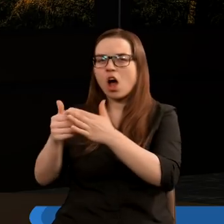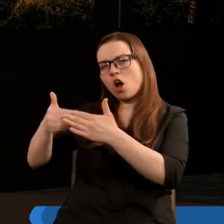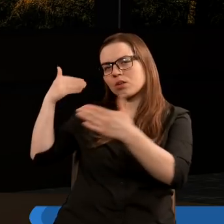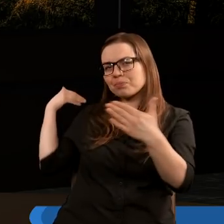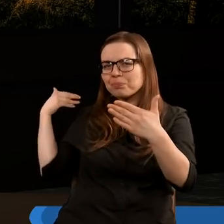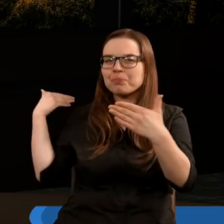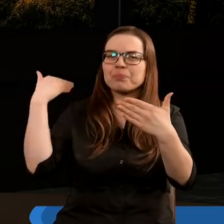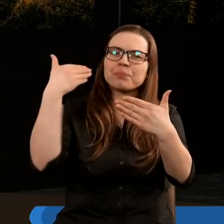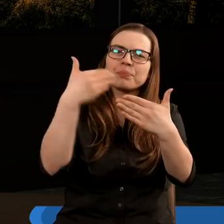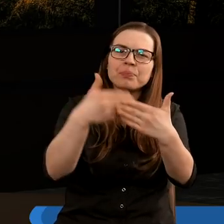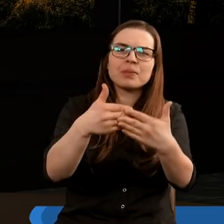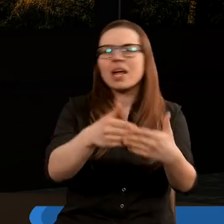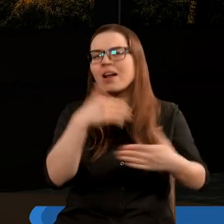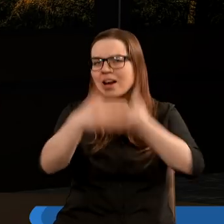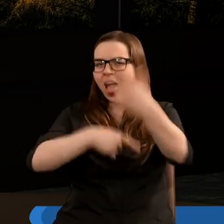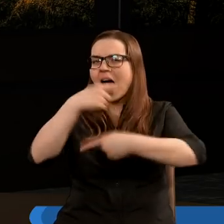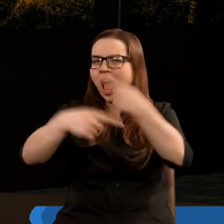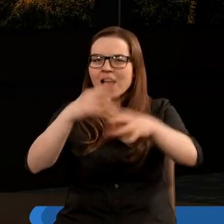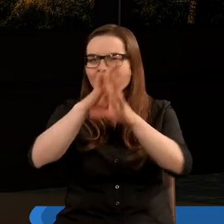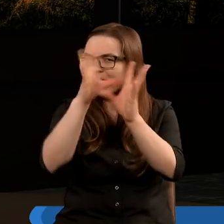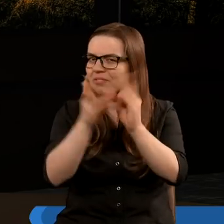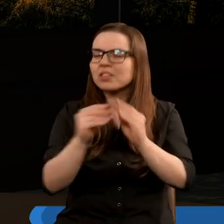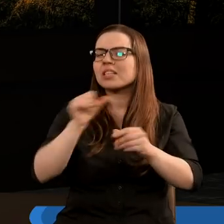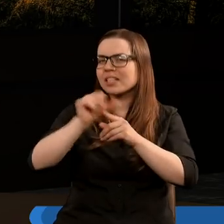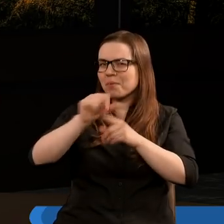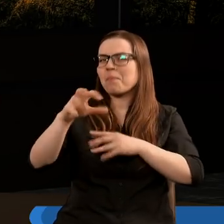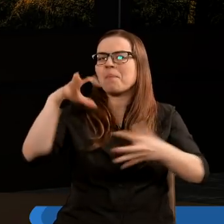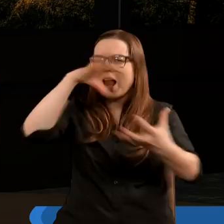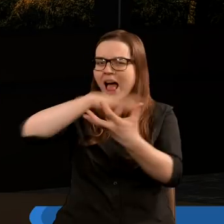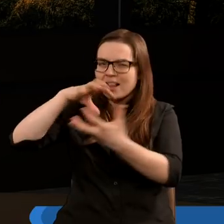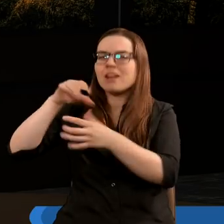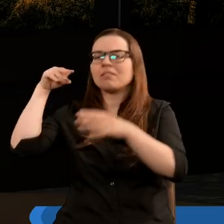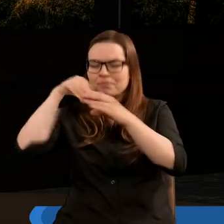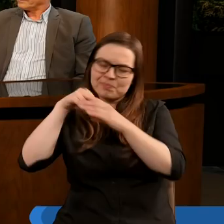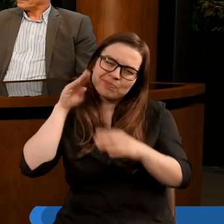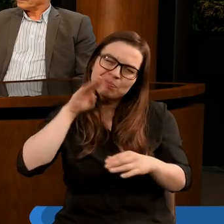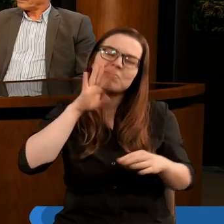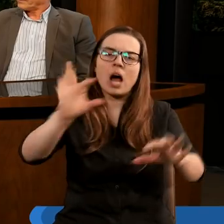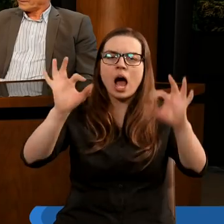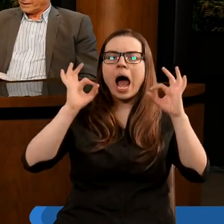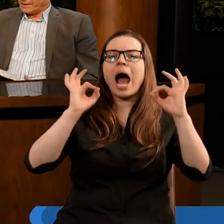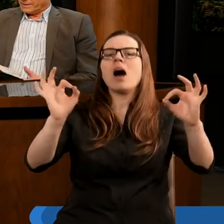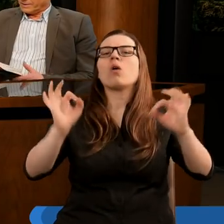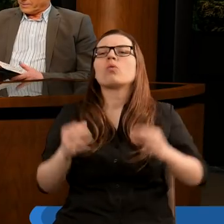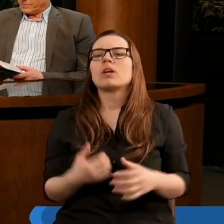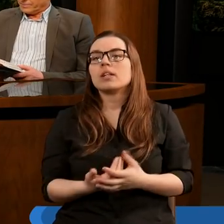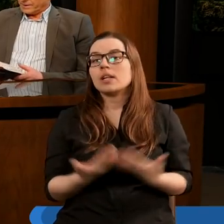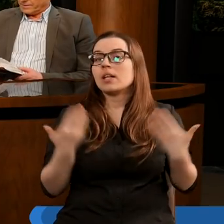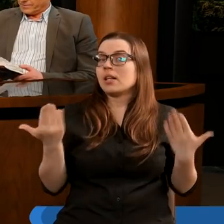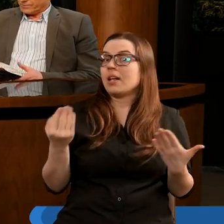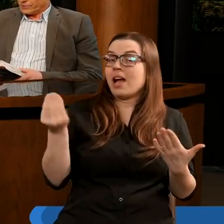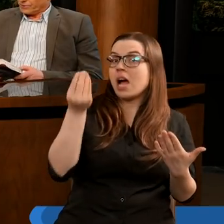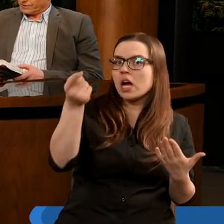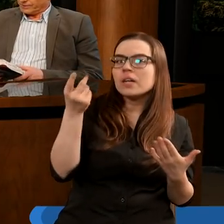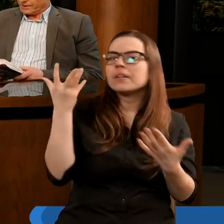momentu, aż po wszystkie lata istnienia naszej planety jest aktualna. Ja bym